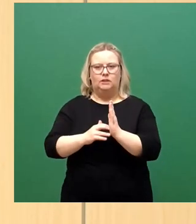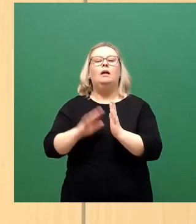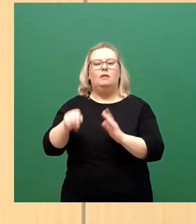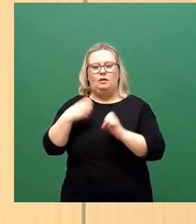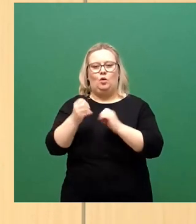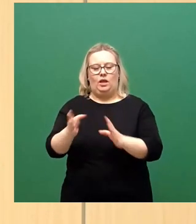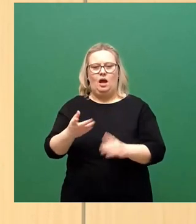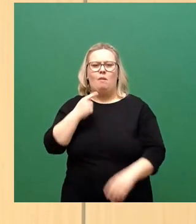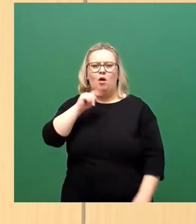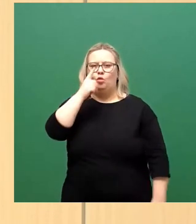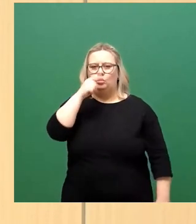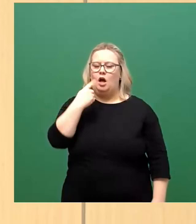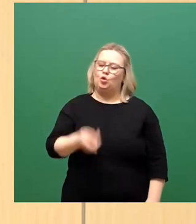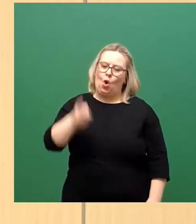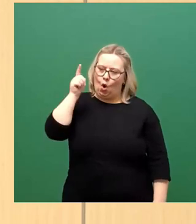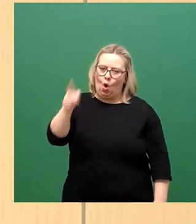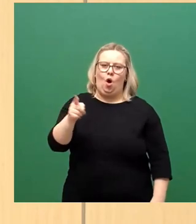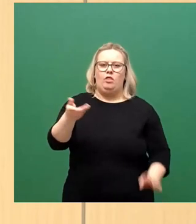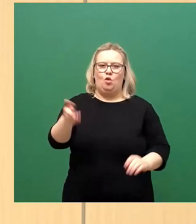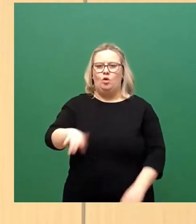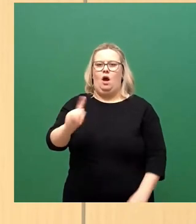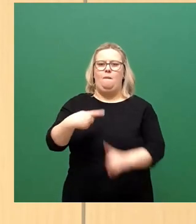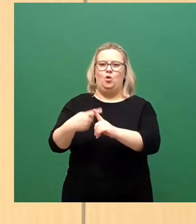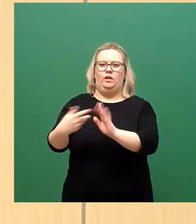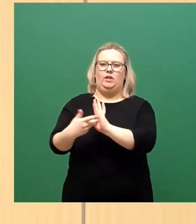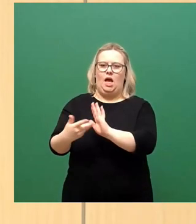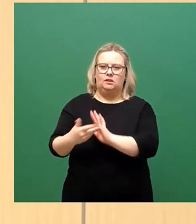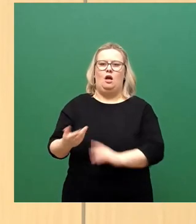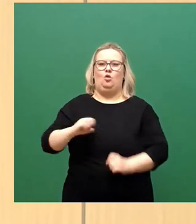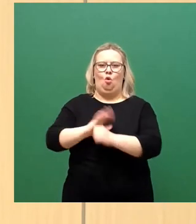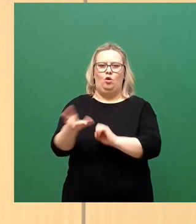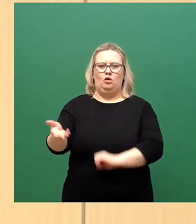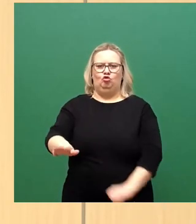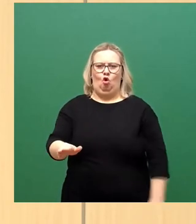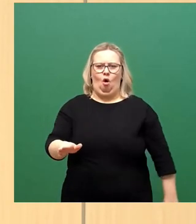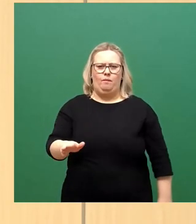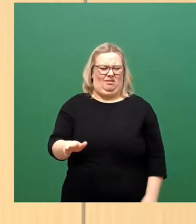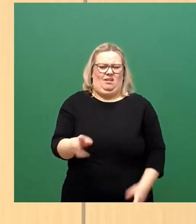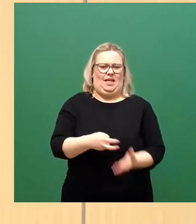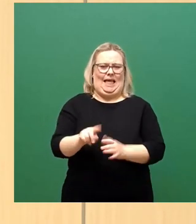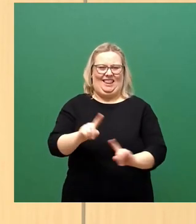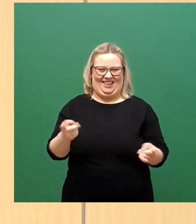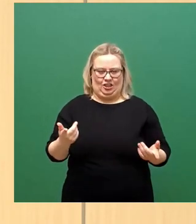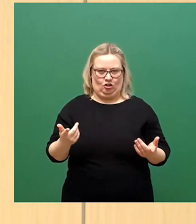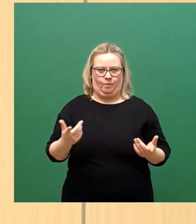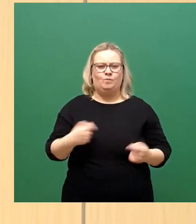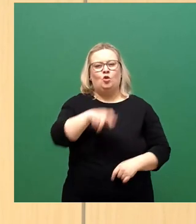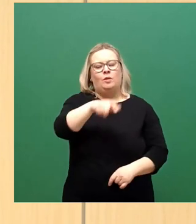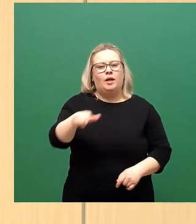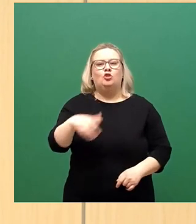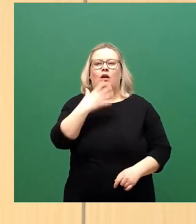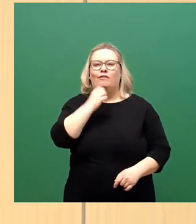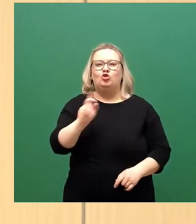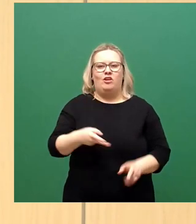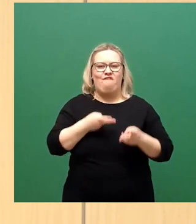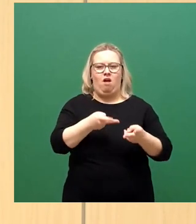einfach mal zu sagen, das ist ein Toter, der ist positiv getestet worden, der ist an Corona gestorben, das funktioniert so nicht. Und die Menschen wollen nicht verarscht werden.